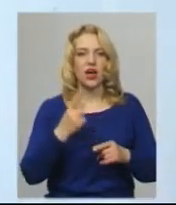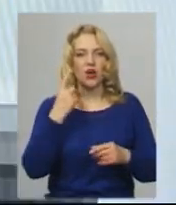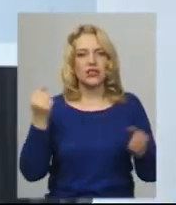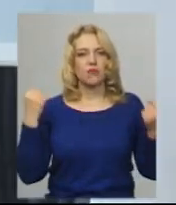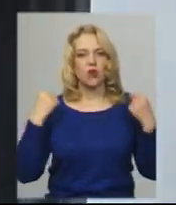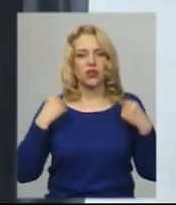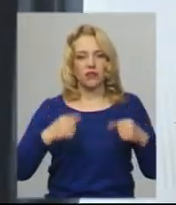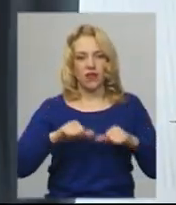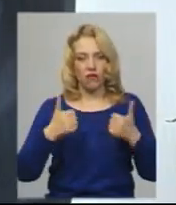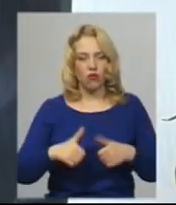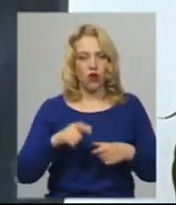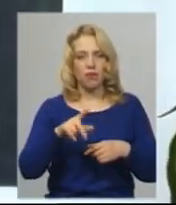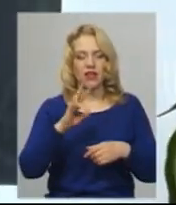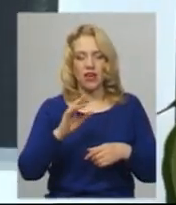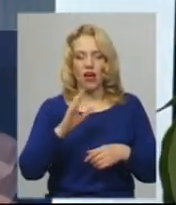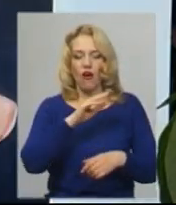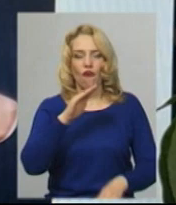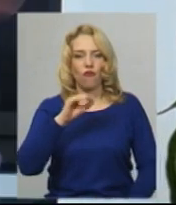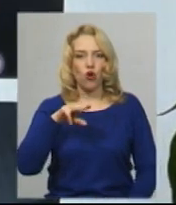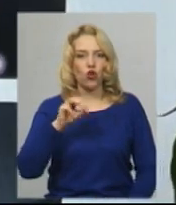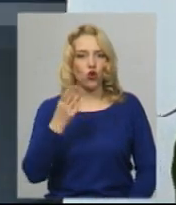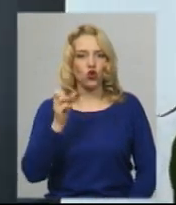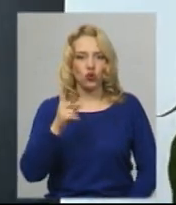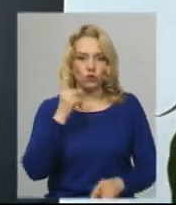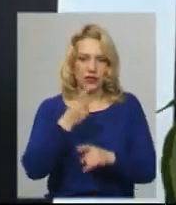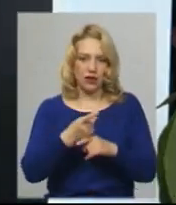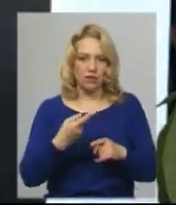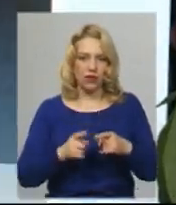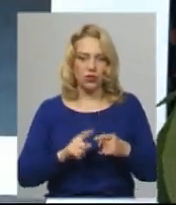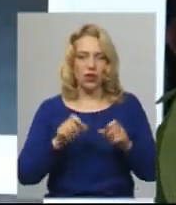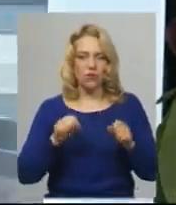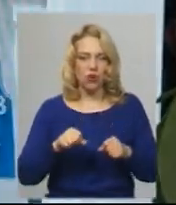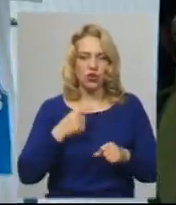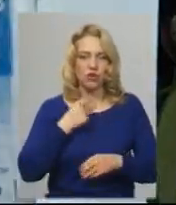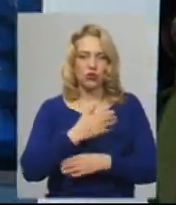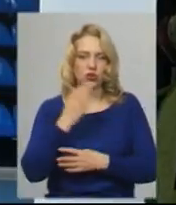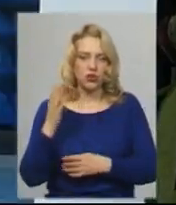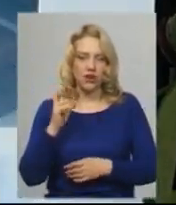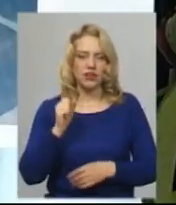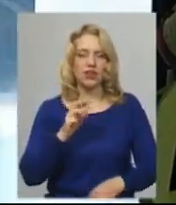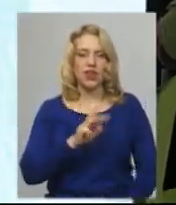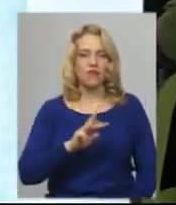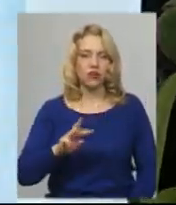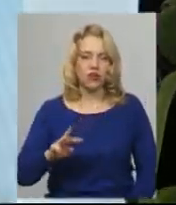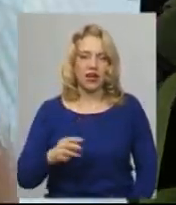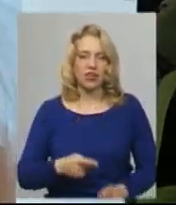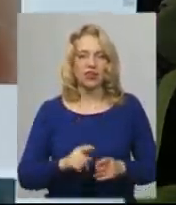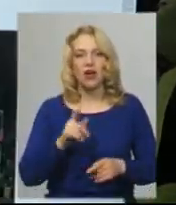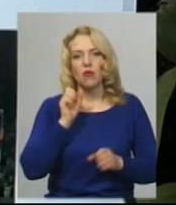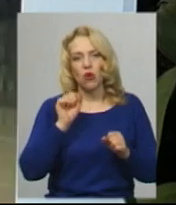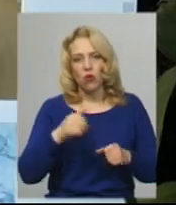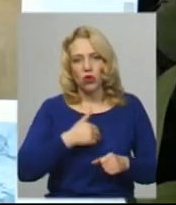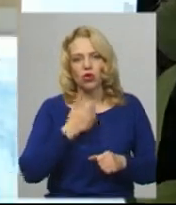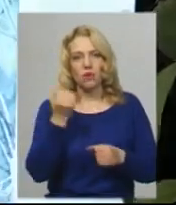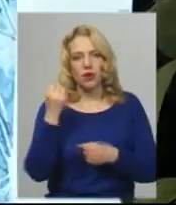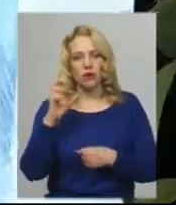не мали бути відкоректовані в програмі фотошоп. Проголосувати за учасниць можна на сайті федерації протягом двох тижнів. Ірина розповідає, хоче перемогти в конкурсі, та